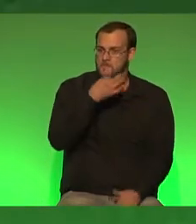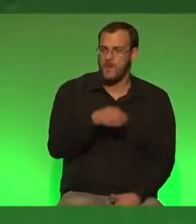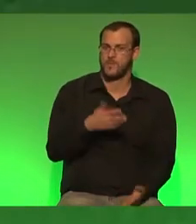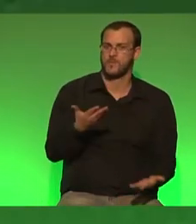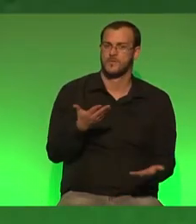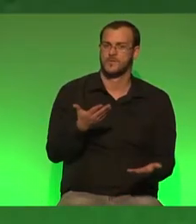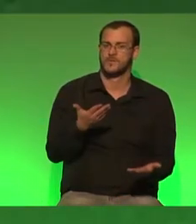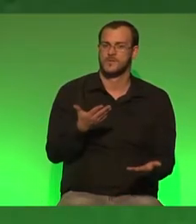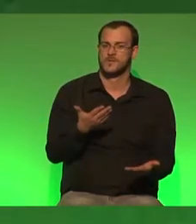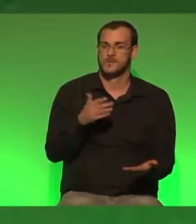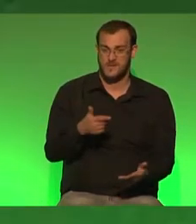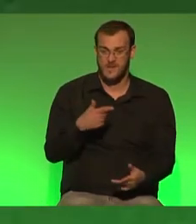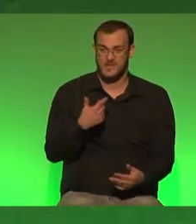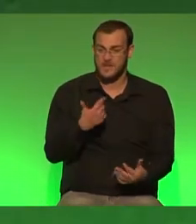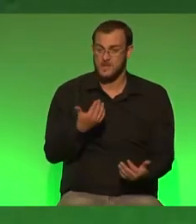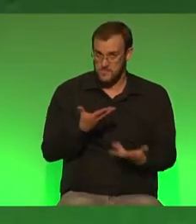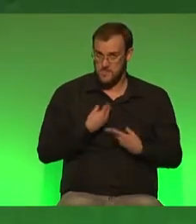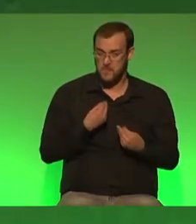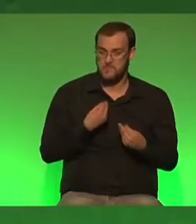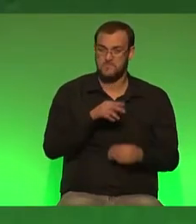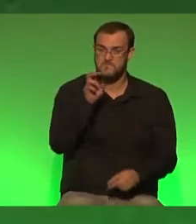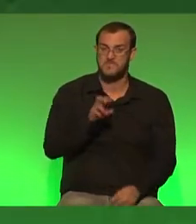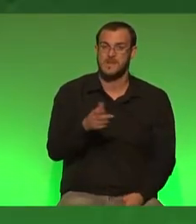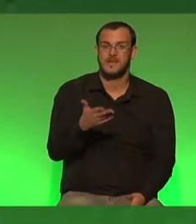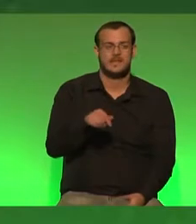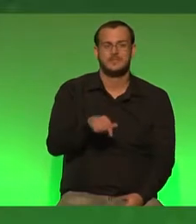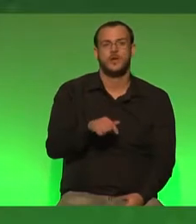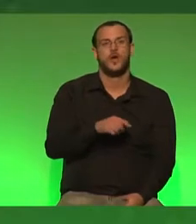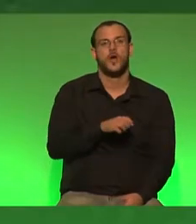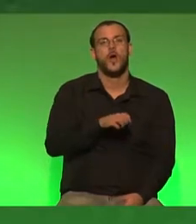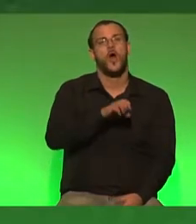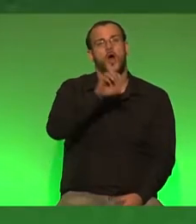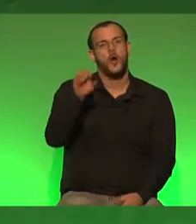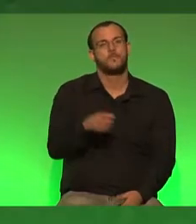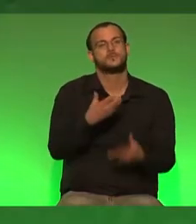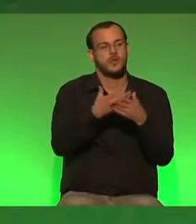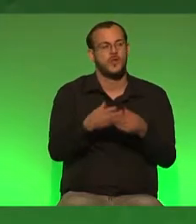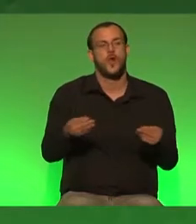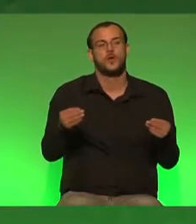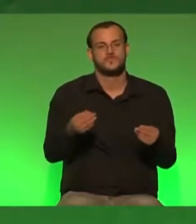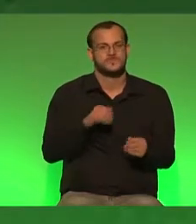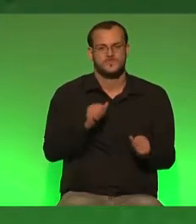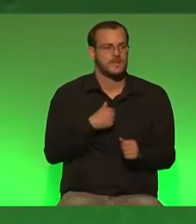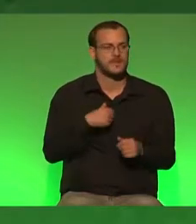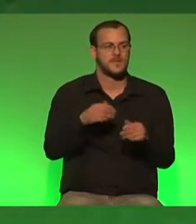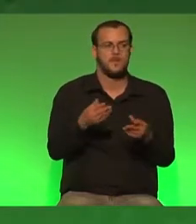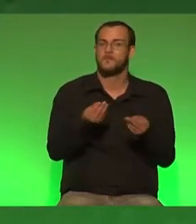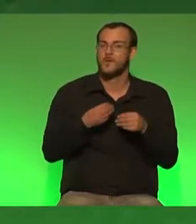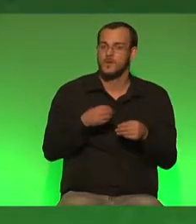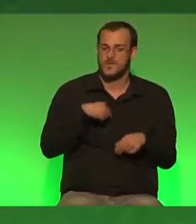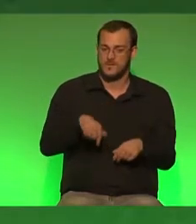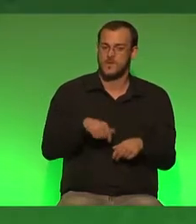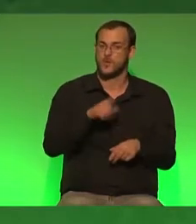bekommt, die es so dringend braucht. Und diese europäische Lösung können wir nicht bekommen, wenn wir in Deutschland eine